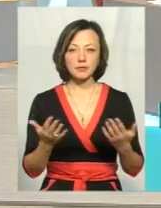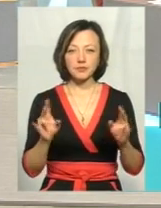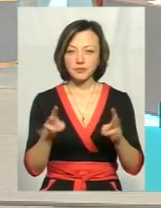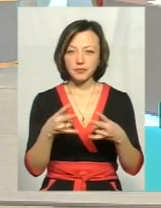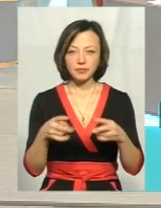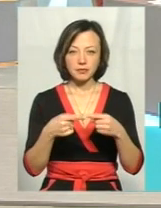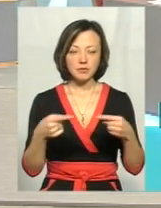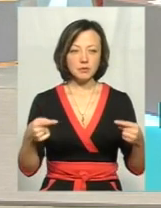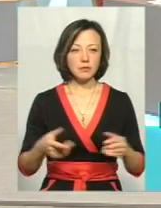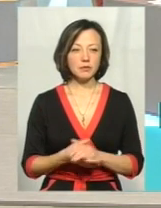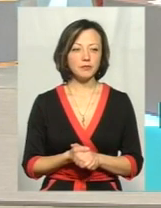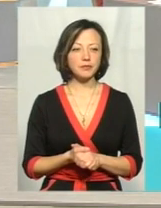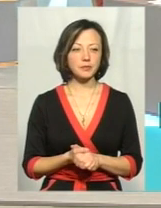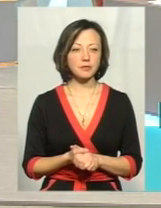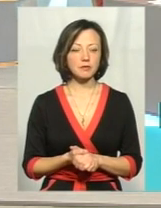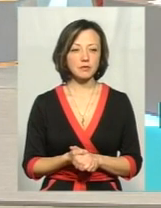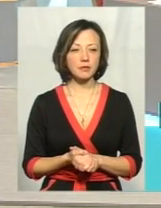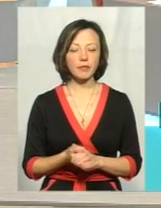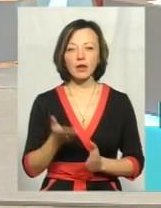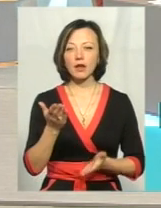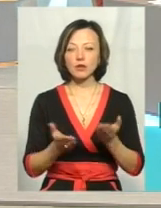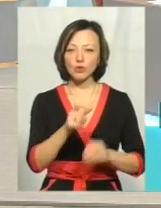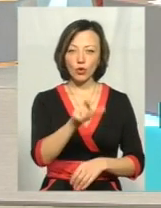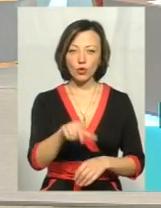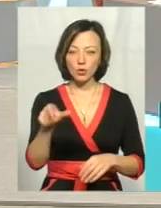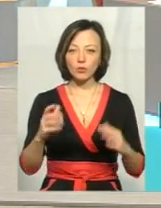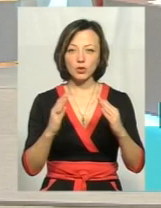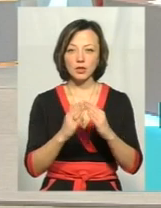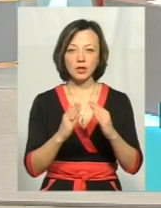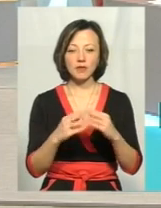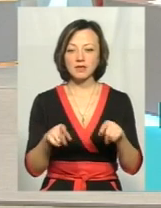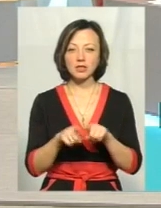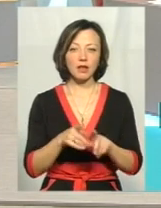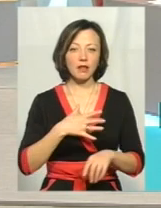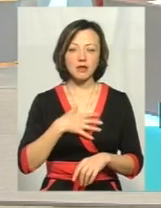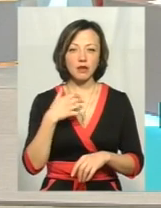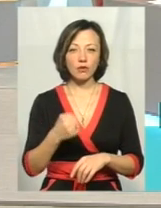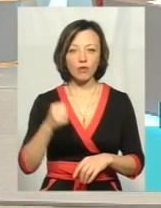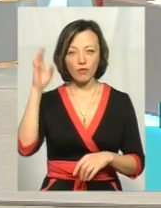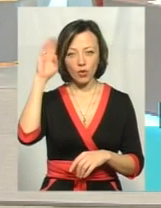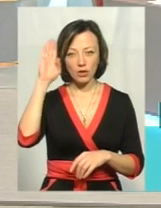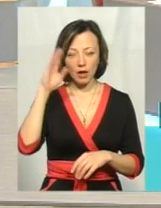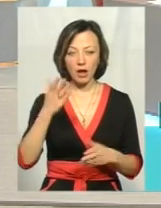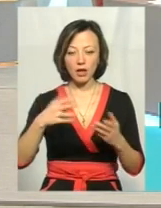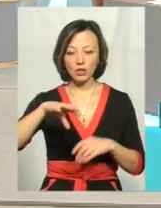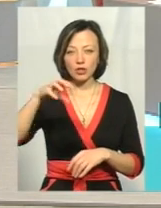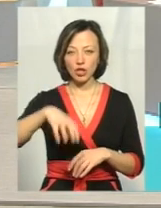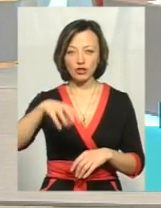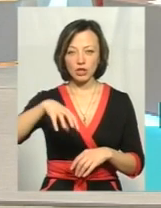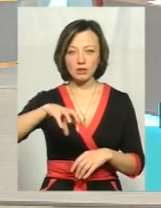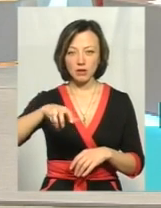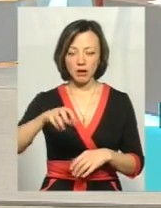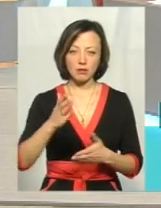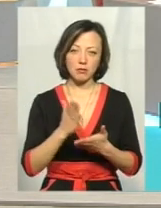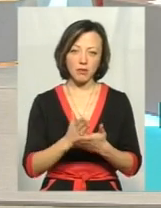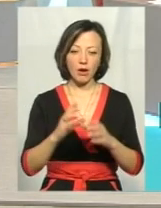Непотрібні речовини. Так. А якщо мешканця будинку все ж таки не влаштовує вода, вода, яка тече в нього з крану, вона